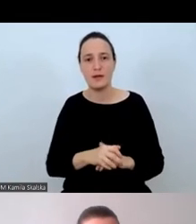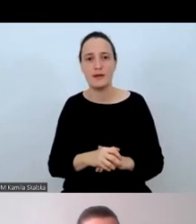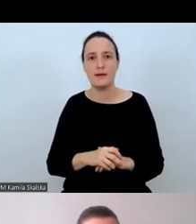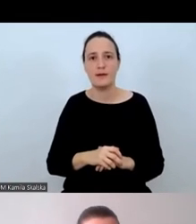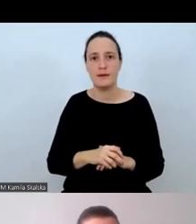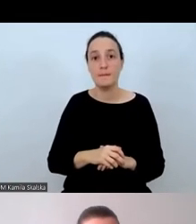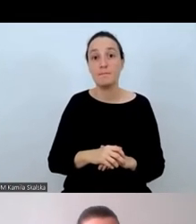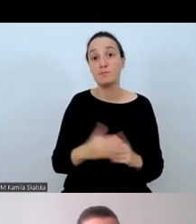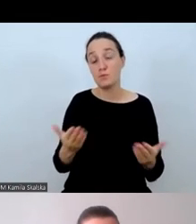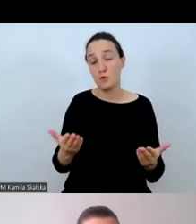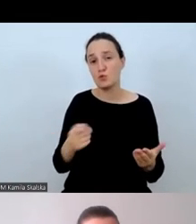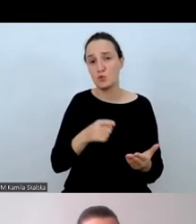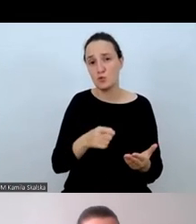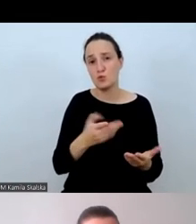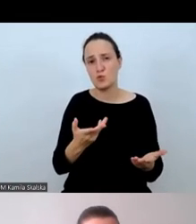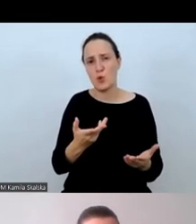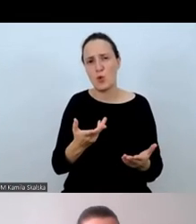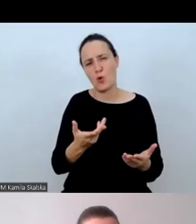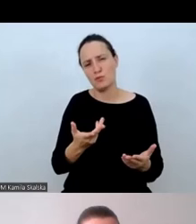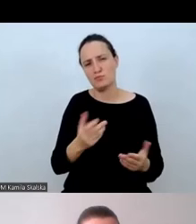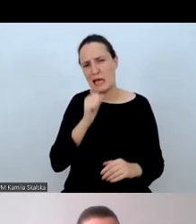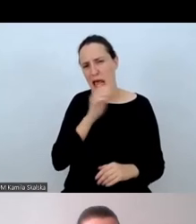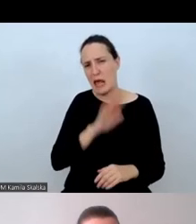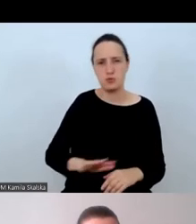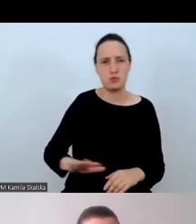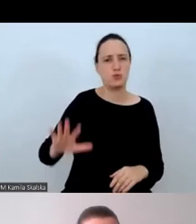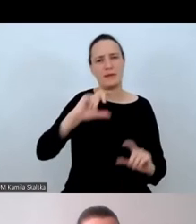która jest używana w całej Europie.